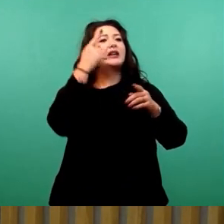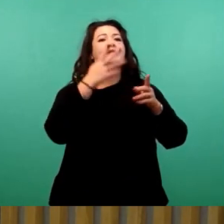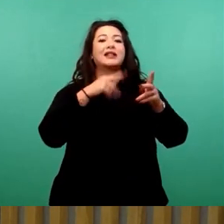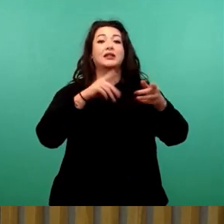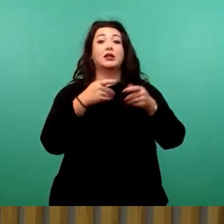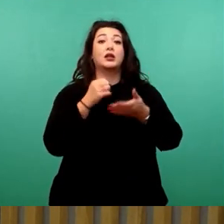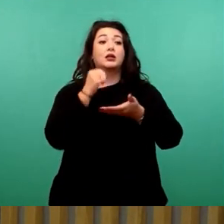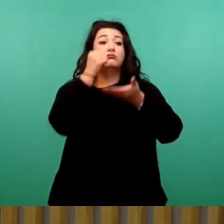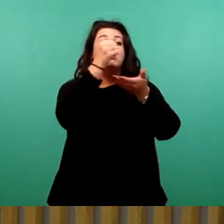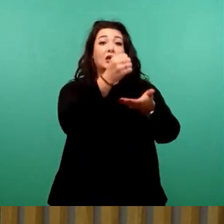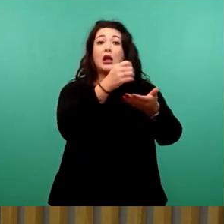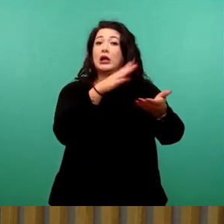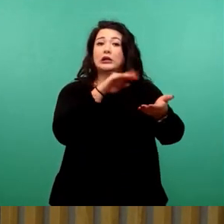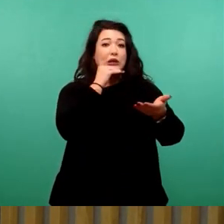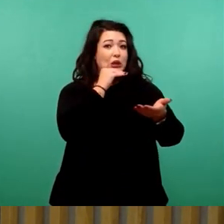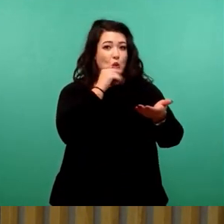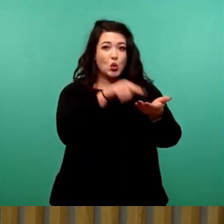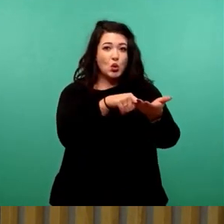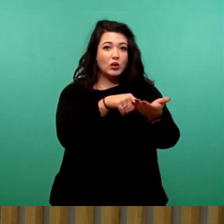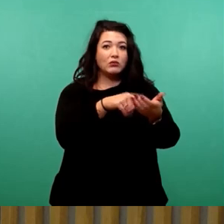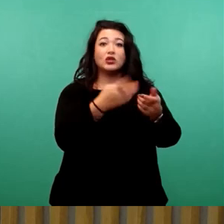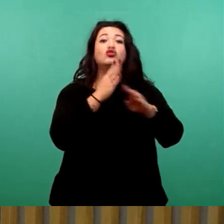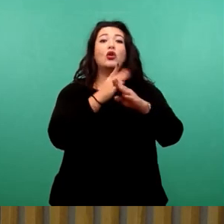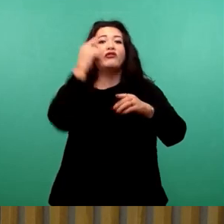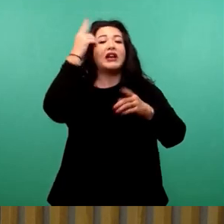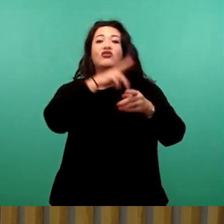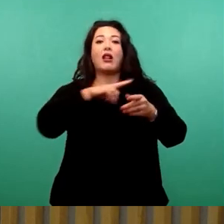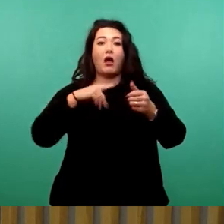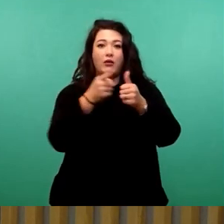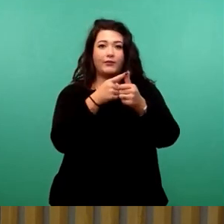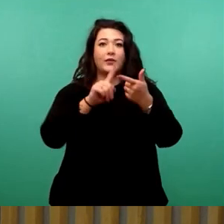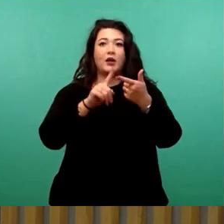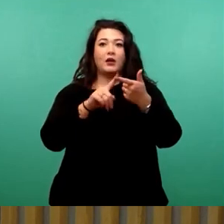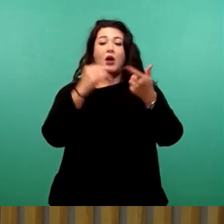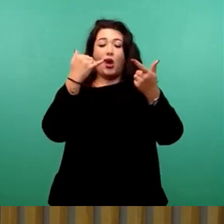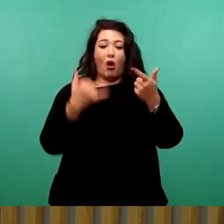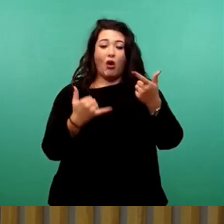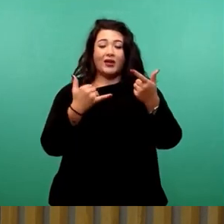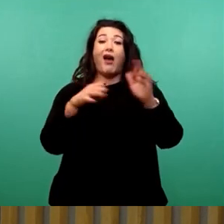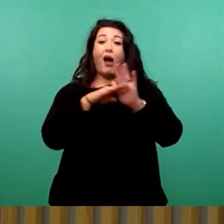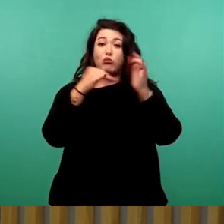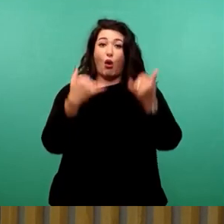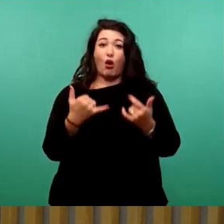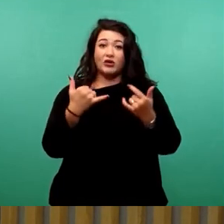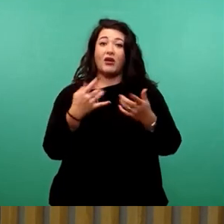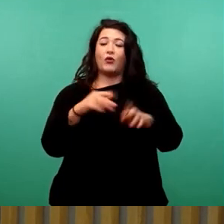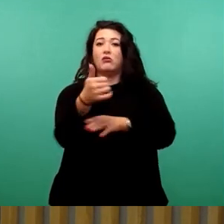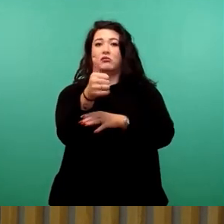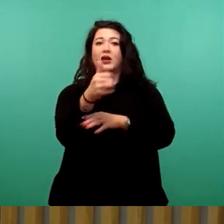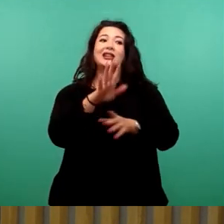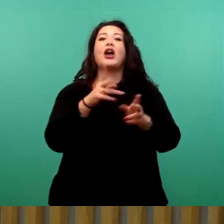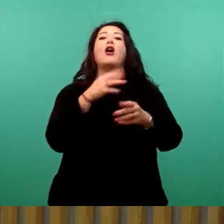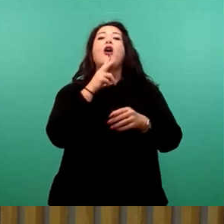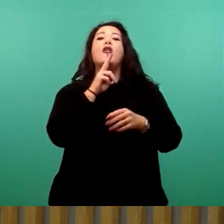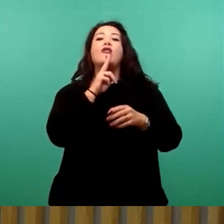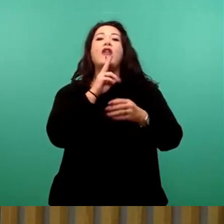Haushalt nicht ausreichen wird? Die zweite Frage, wie hoch ist von heute aus prognostiziert der Fehlbedarf in diesem Bereich? Und die